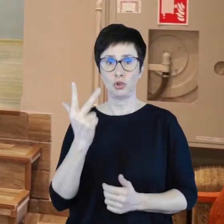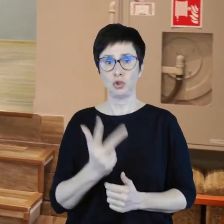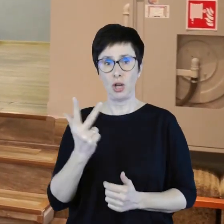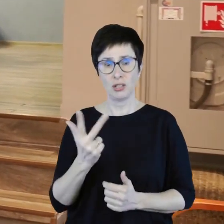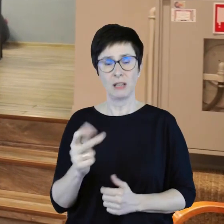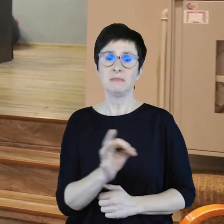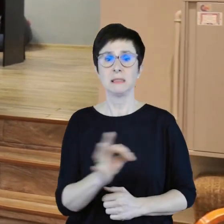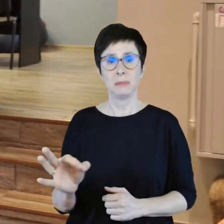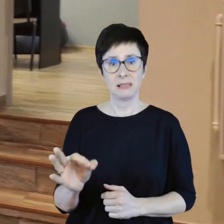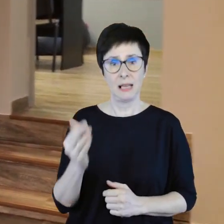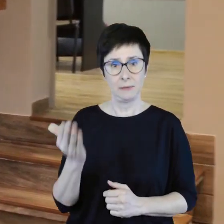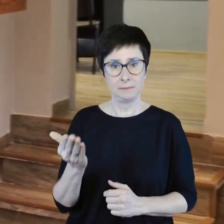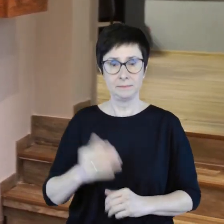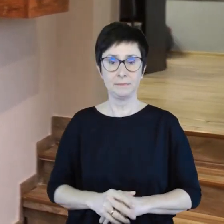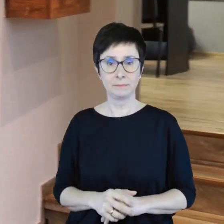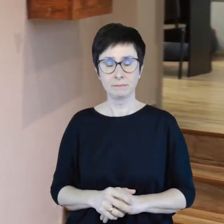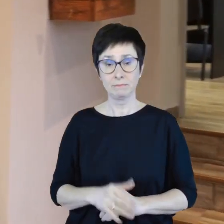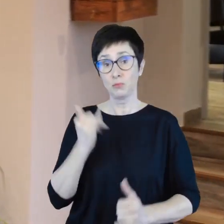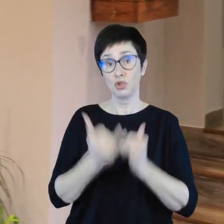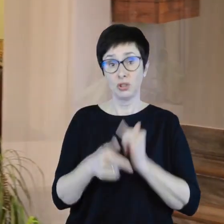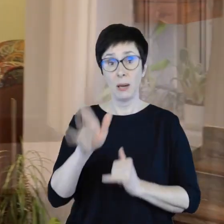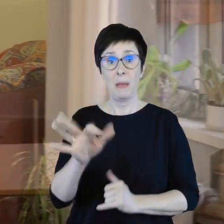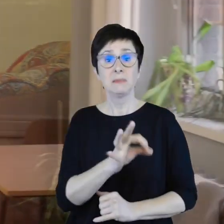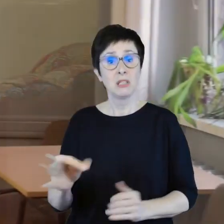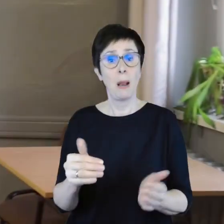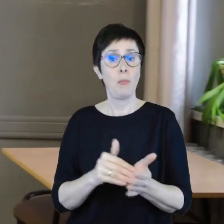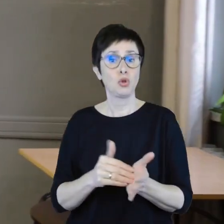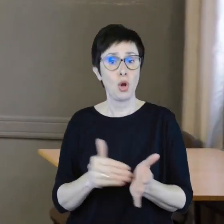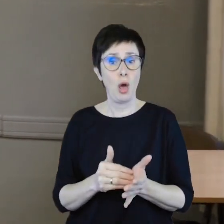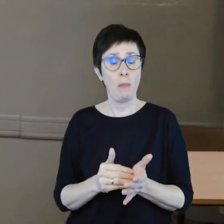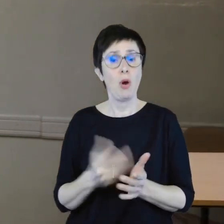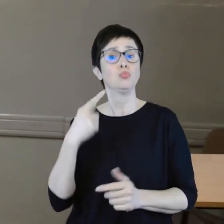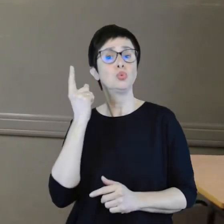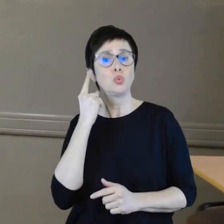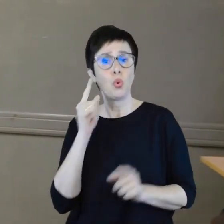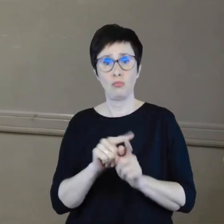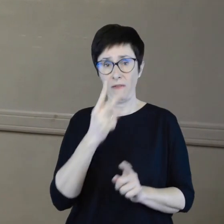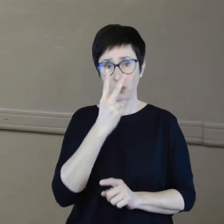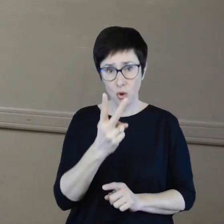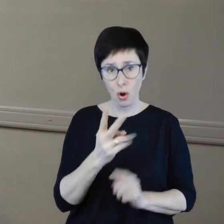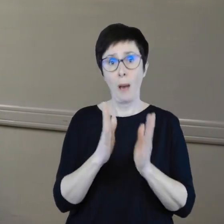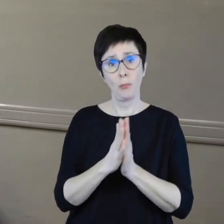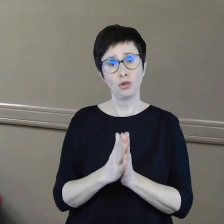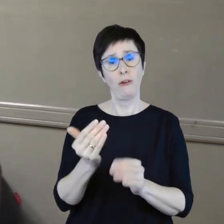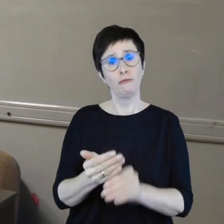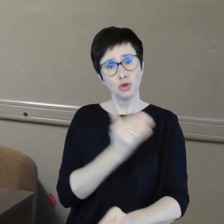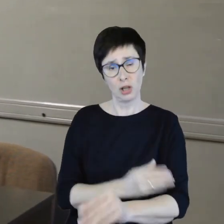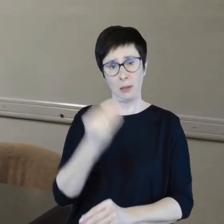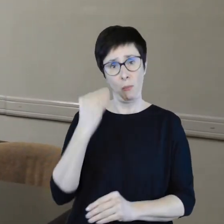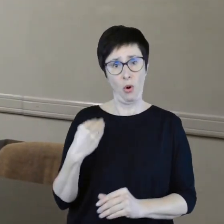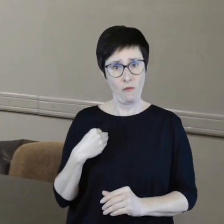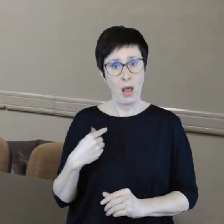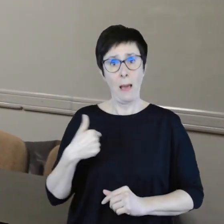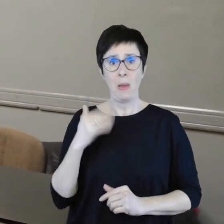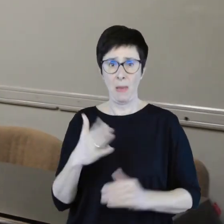trzecia – udogodnienia. Jeśli masz specjalne potrzeby w zakresie słuchu lub wzroku, poinformuj nas o tym wcześniej,